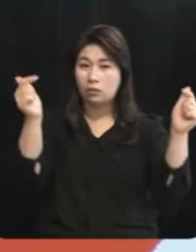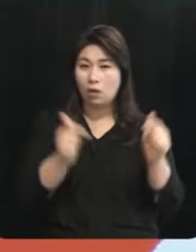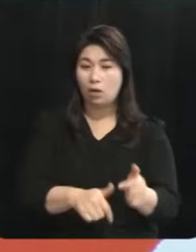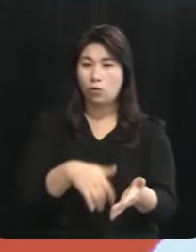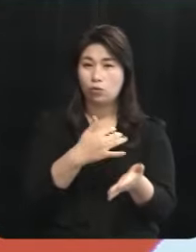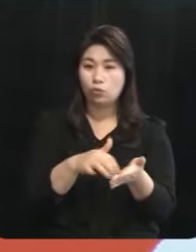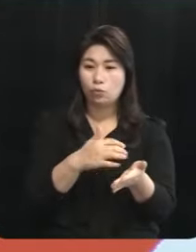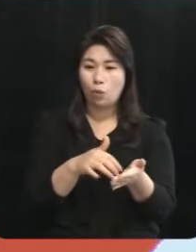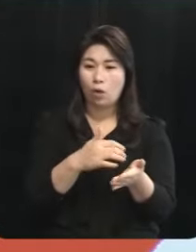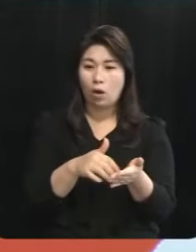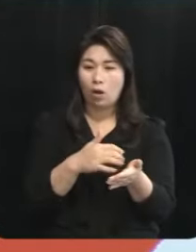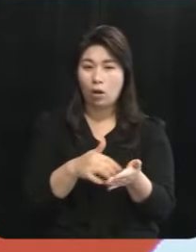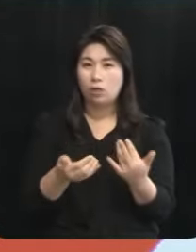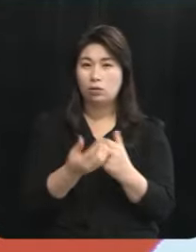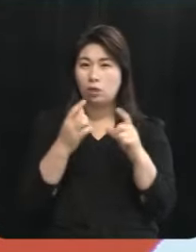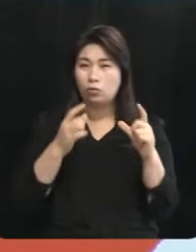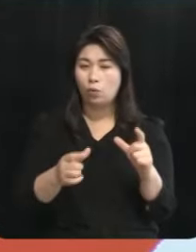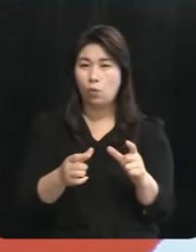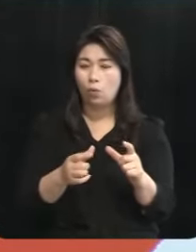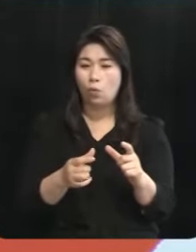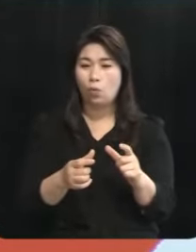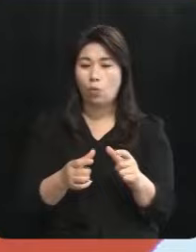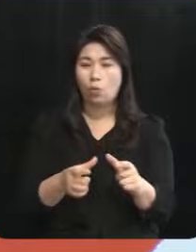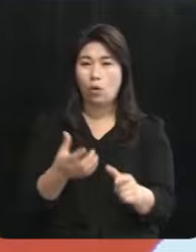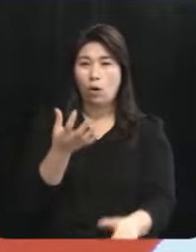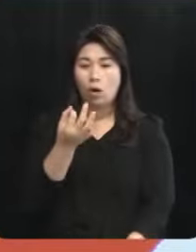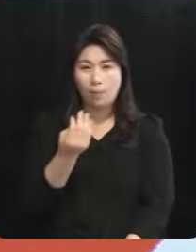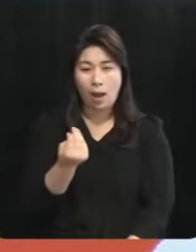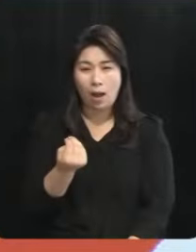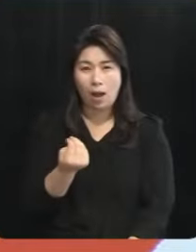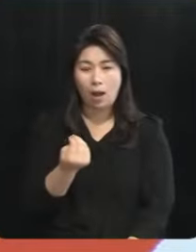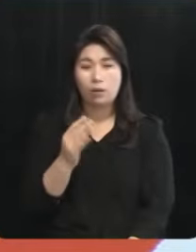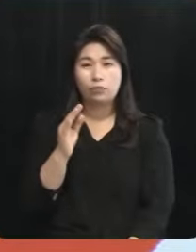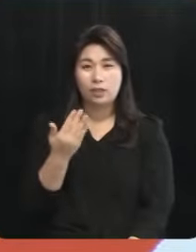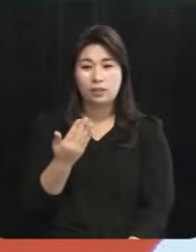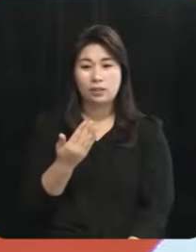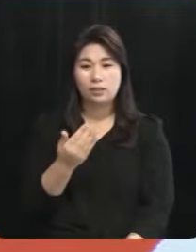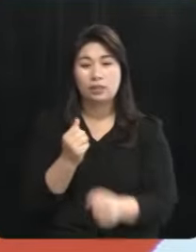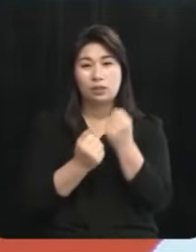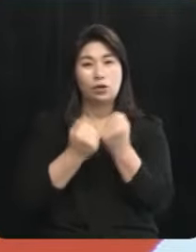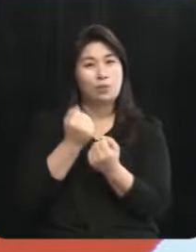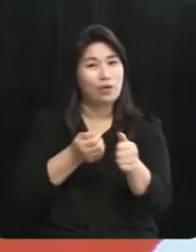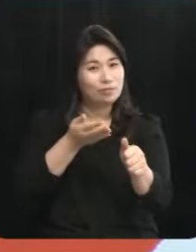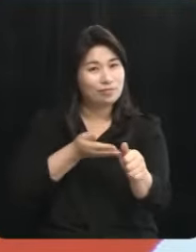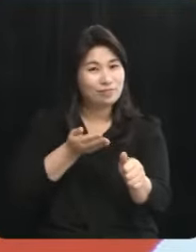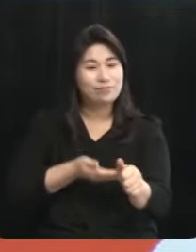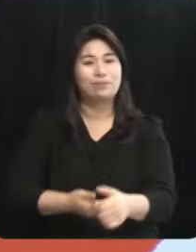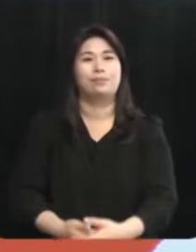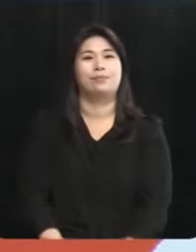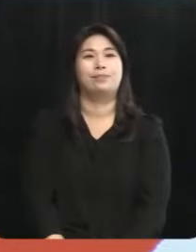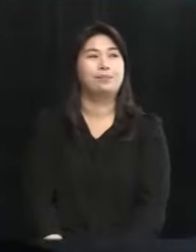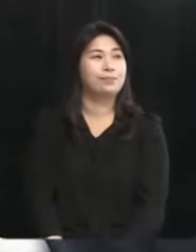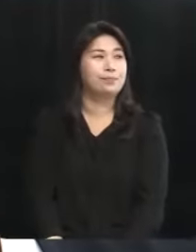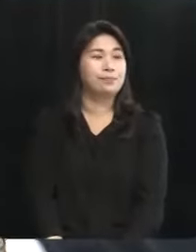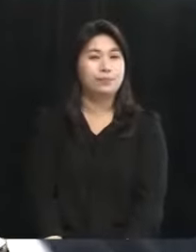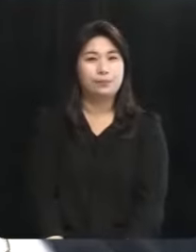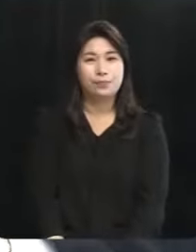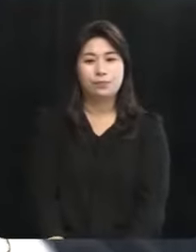금액적으로 지금 제주에 얼마만큼 됐는지 설명 좀 해주시겠습니까 네